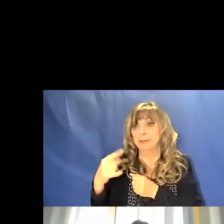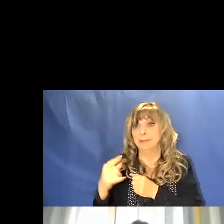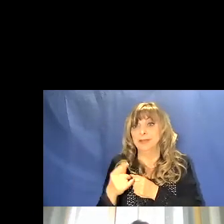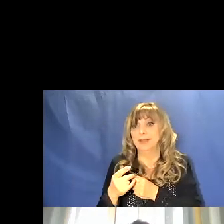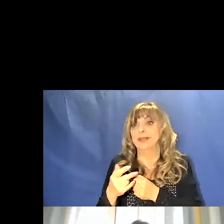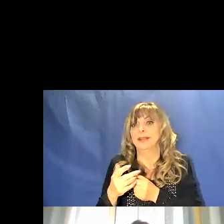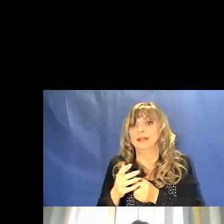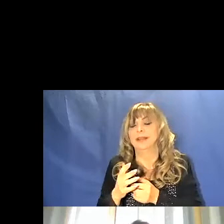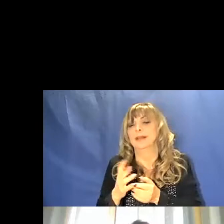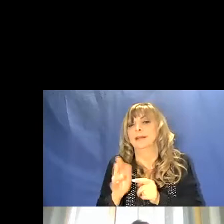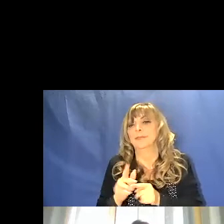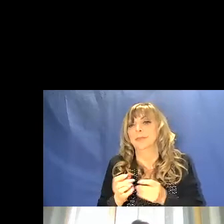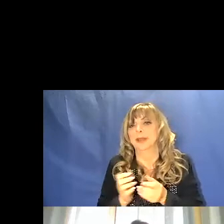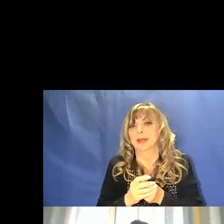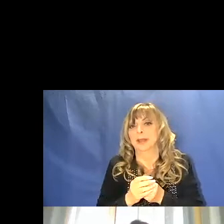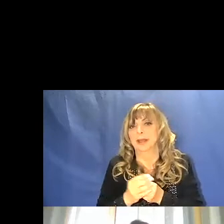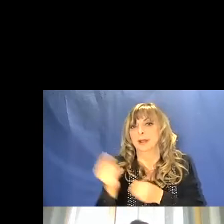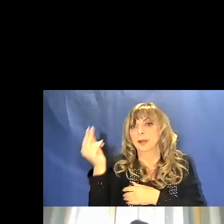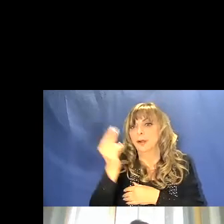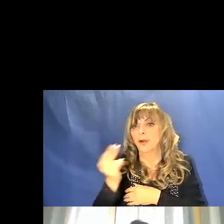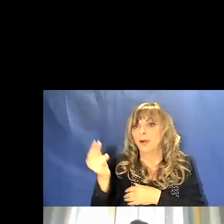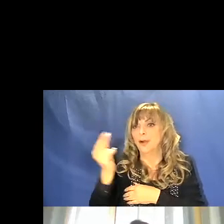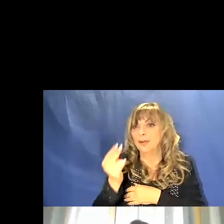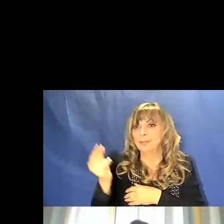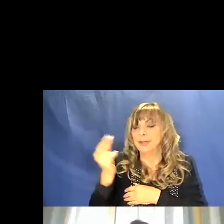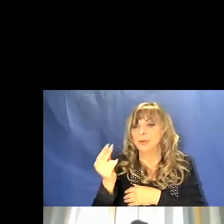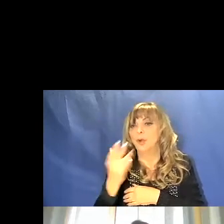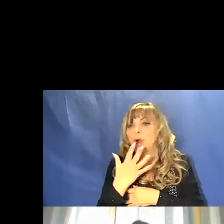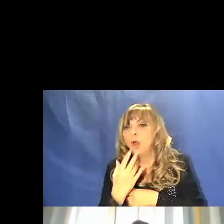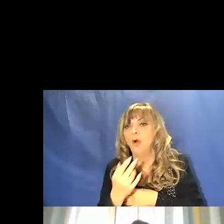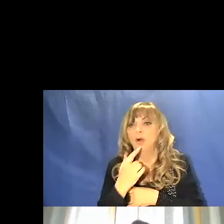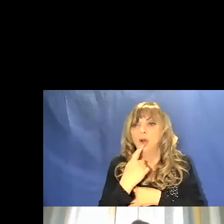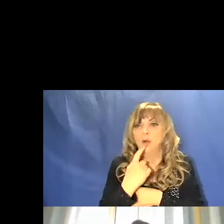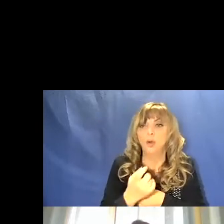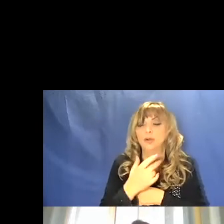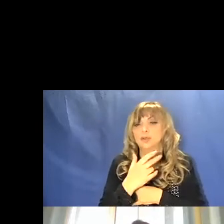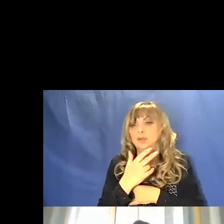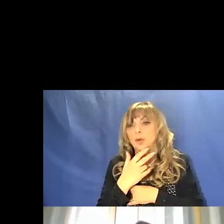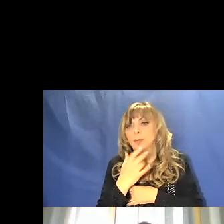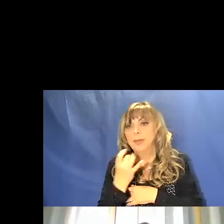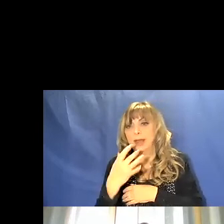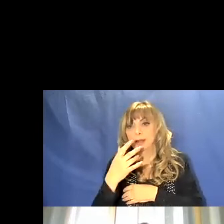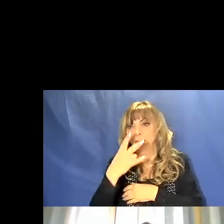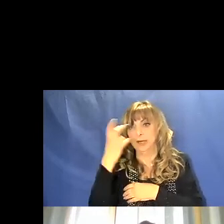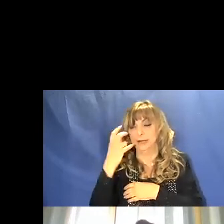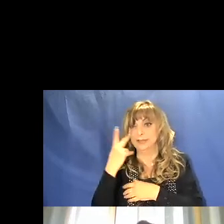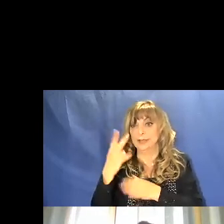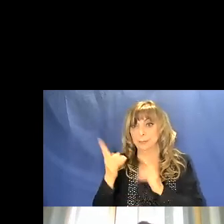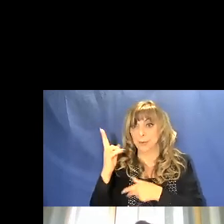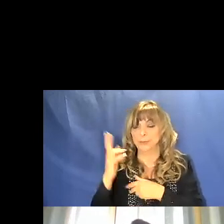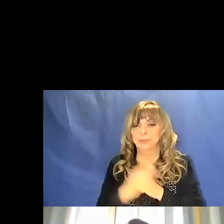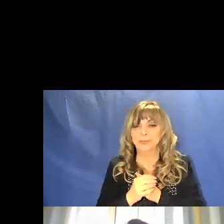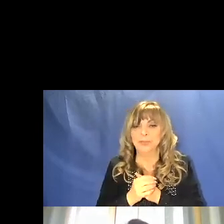colori ocrati rosso giallo nero che abbiamo visto prima come veniva